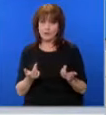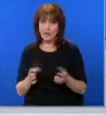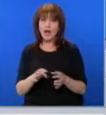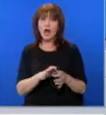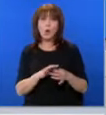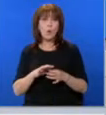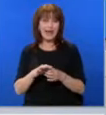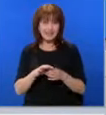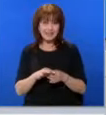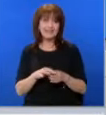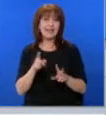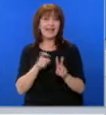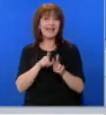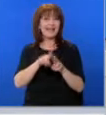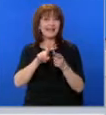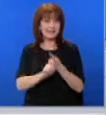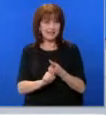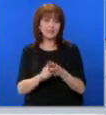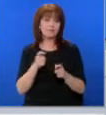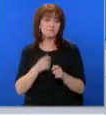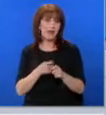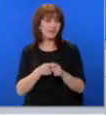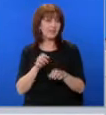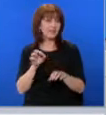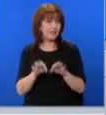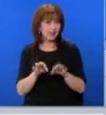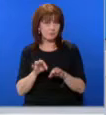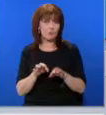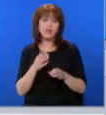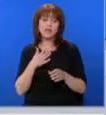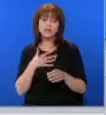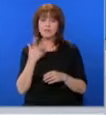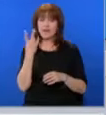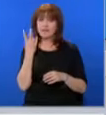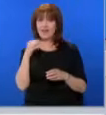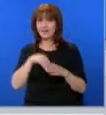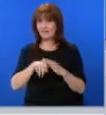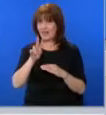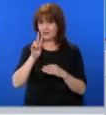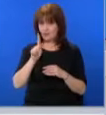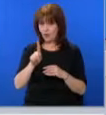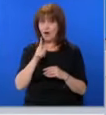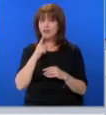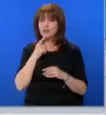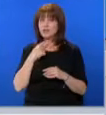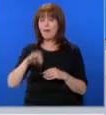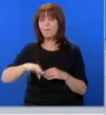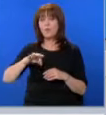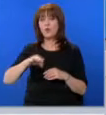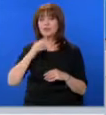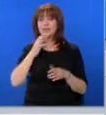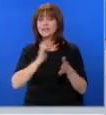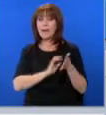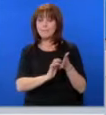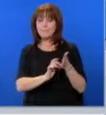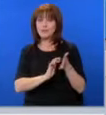предстоящите избори. Ако изборите са две в едно, от ЦИК ще обявят обществена поръчка за машинното гласуване. Това обяви председателката Камелия